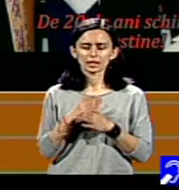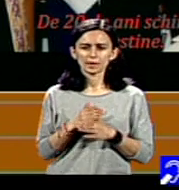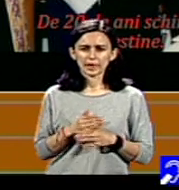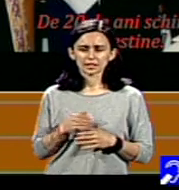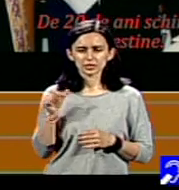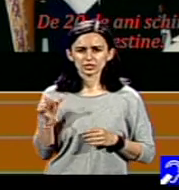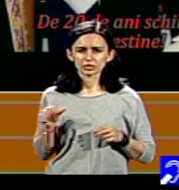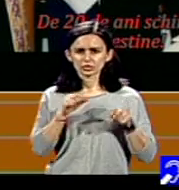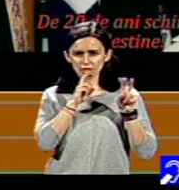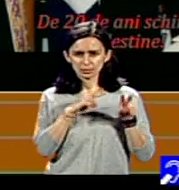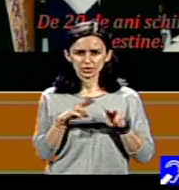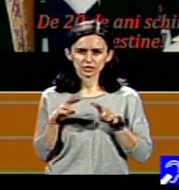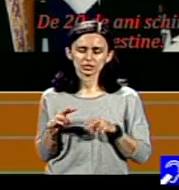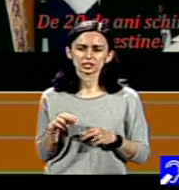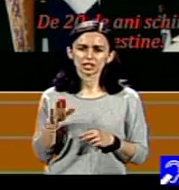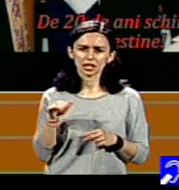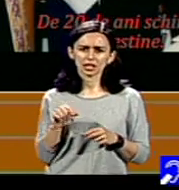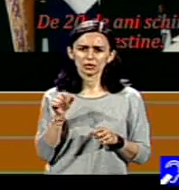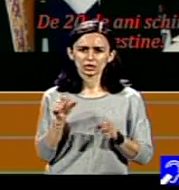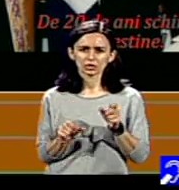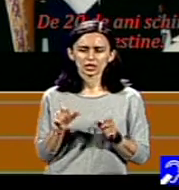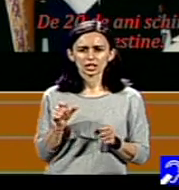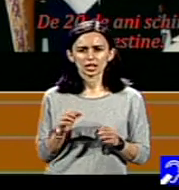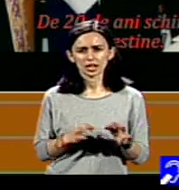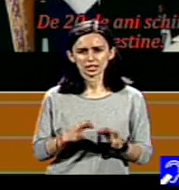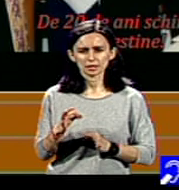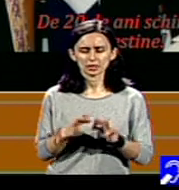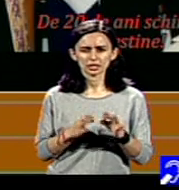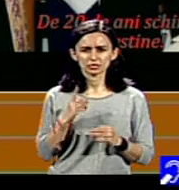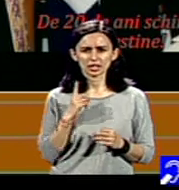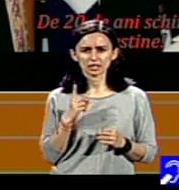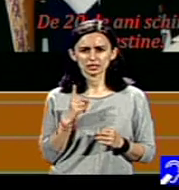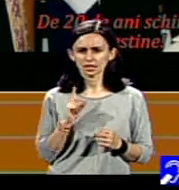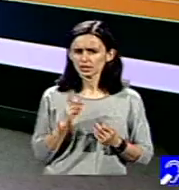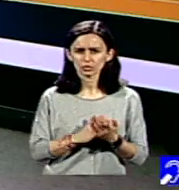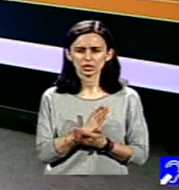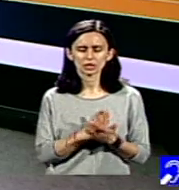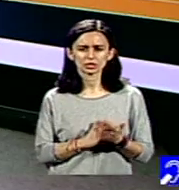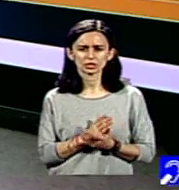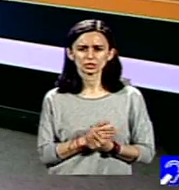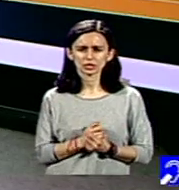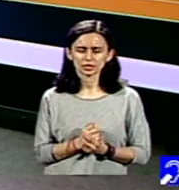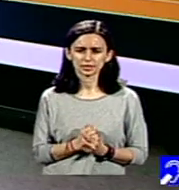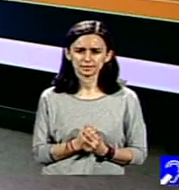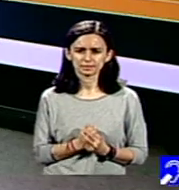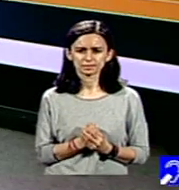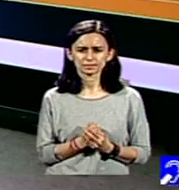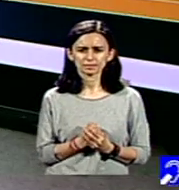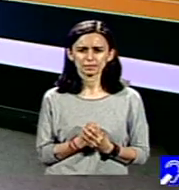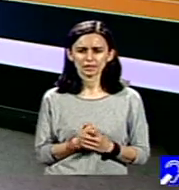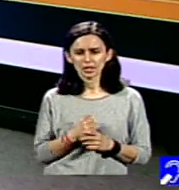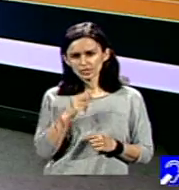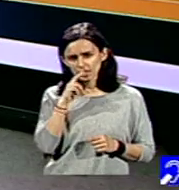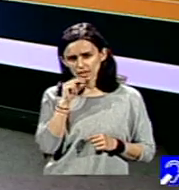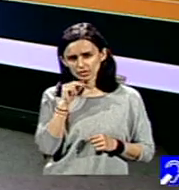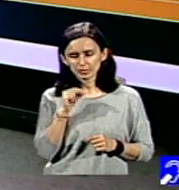un caracter planificat, dar nu permanent. Și spuneai puțin mai devreme despre asistarea